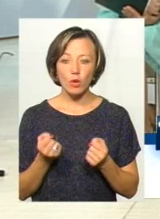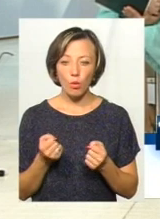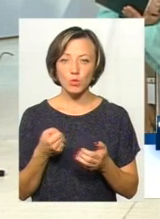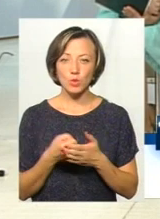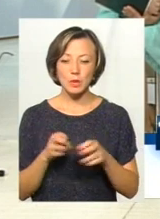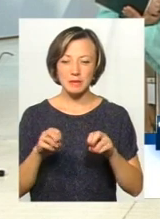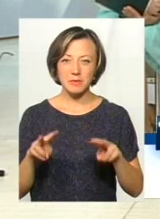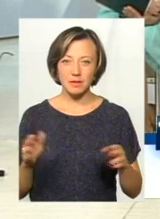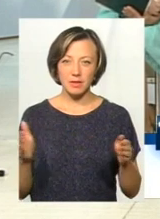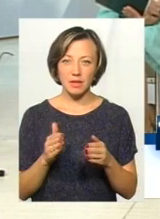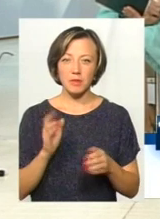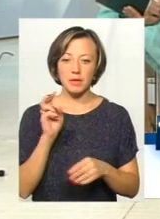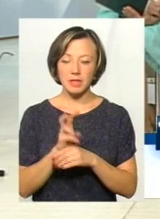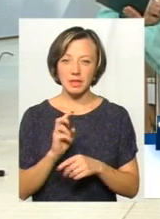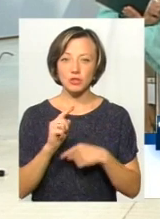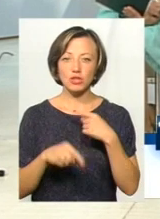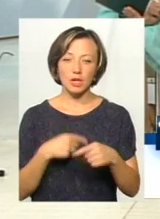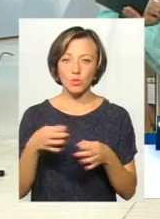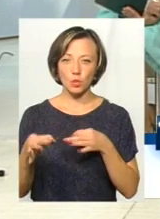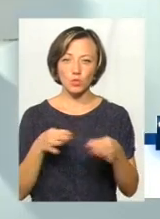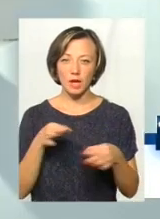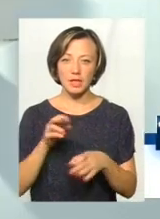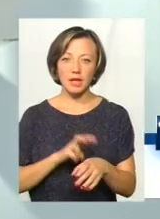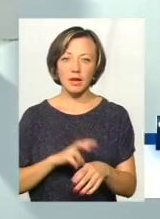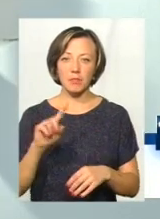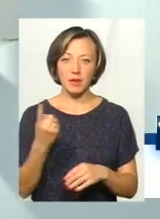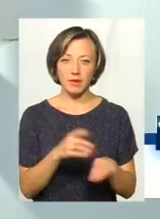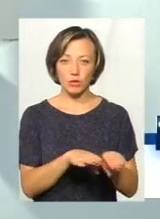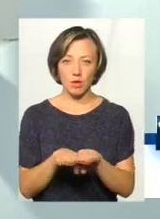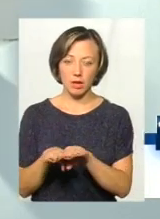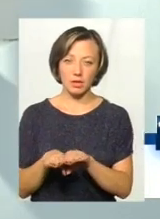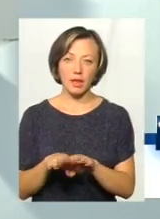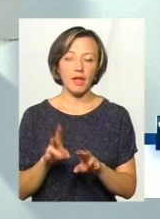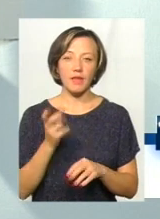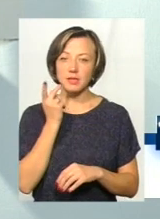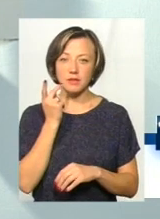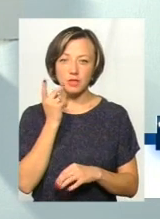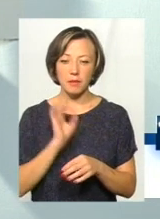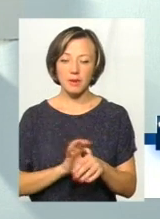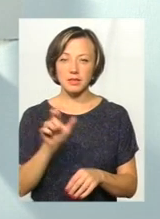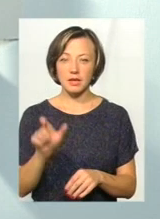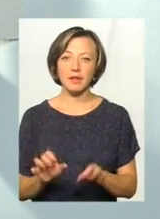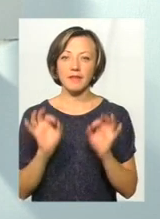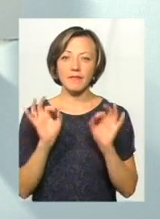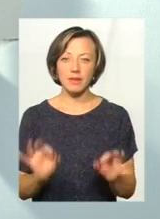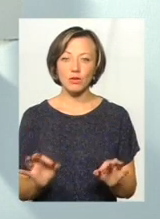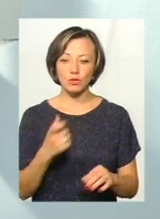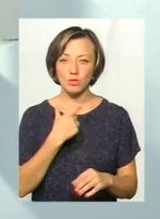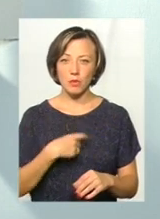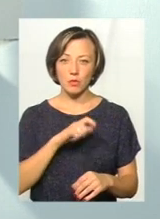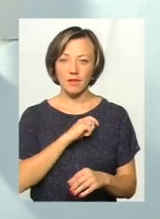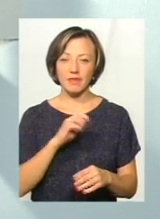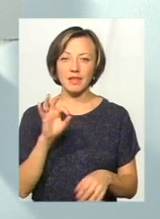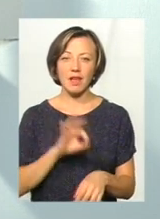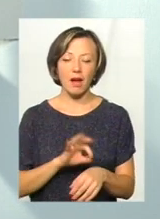спеціалістів пацієнт має йти саме через консультацію лікаря первинної ланки. Тобто, не завжди пацієнт може вірно собі поставити діагноз, до